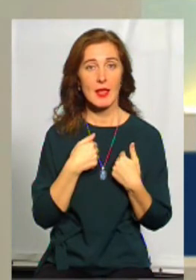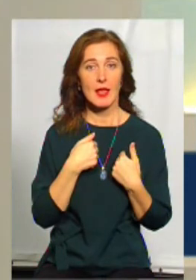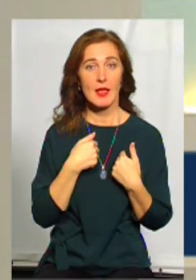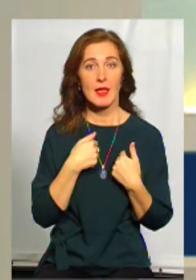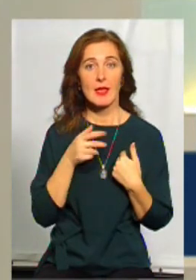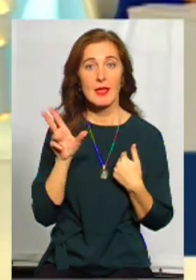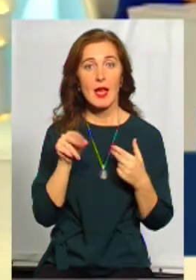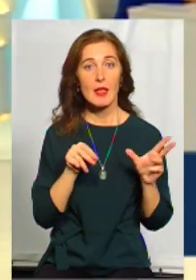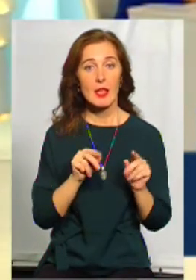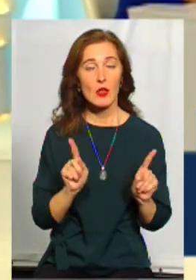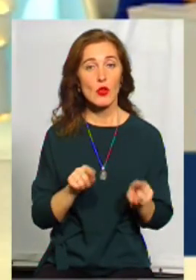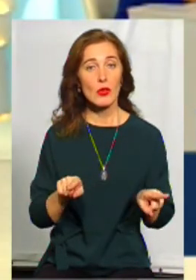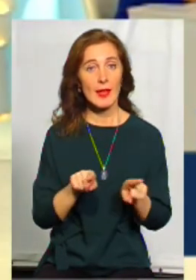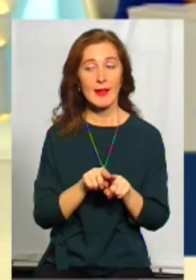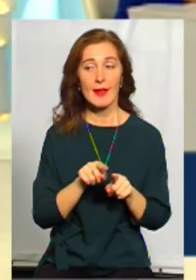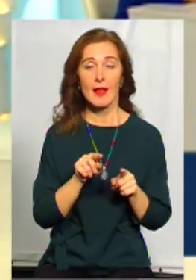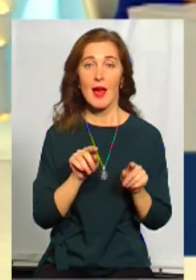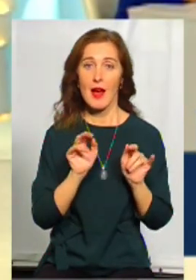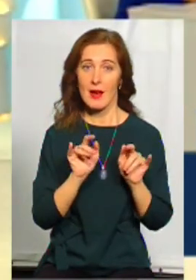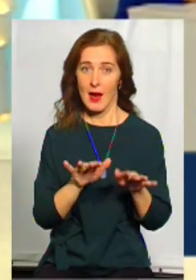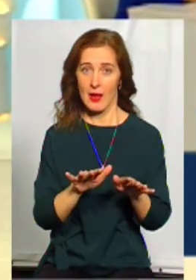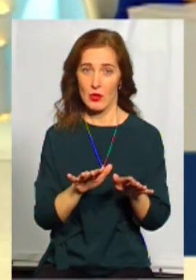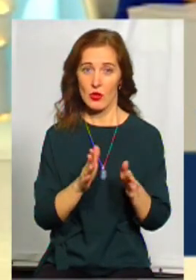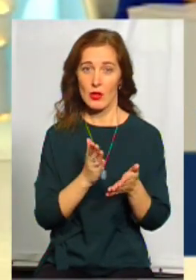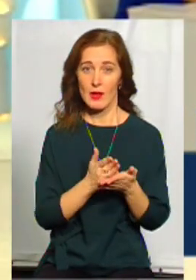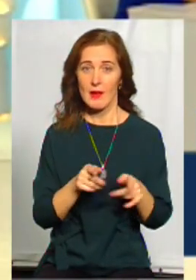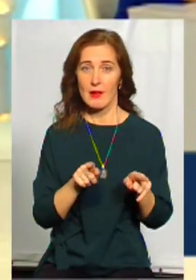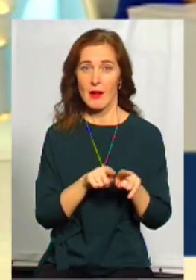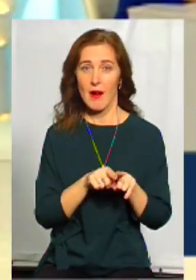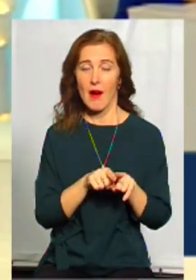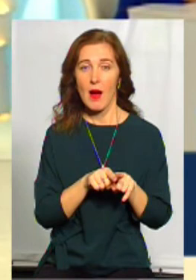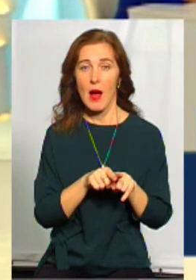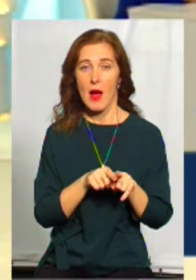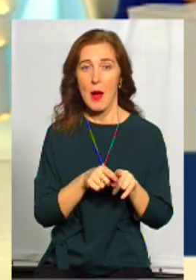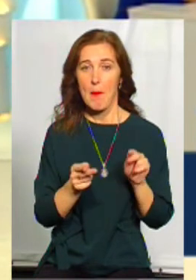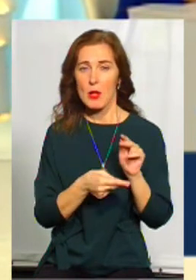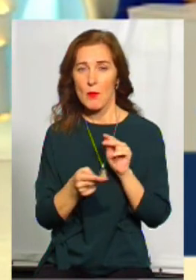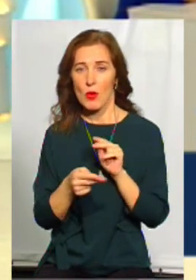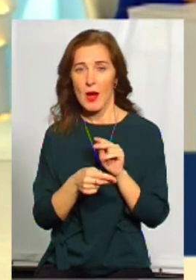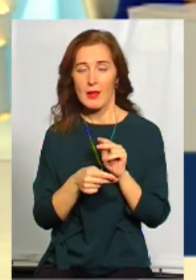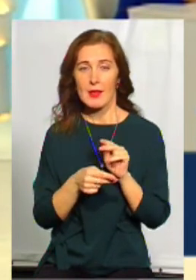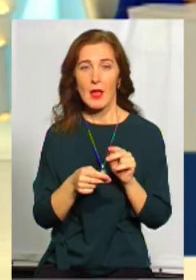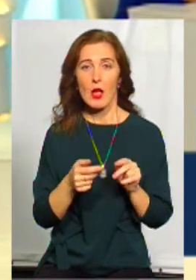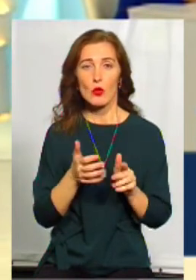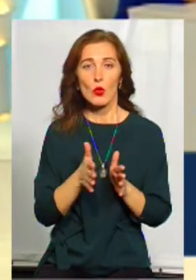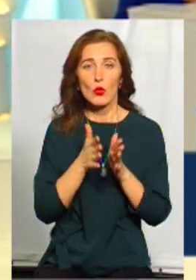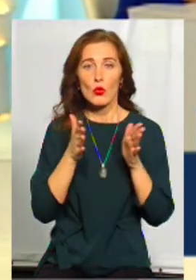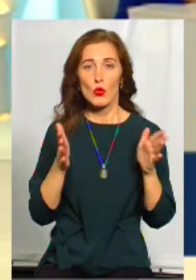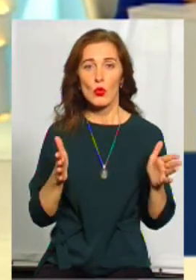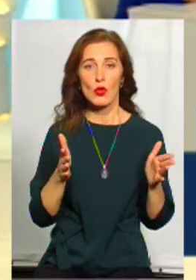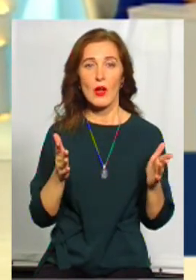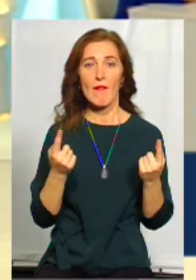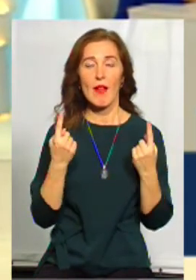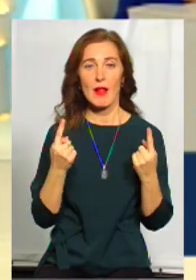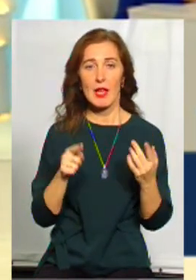такі речі, це ще є десь така маніпуляція від відведення таких дуже глобальних питань, які насправді